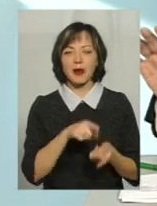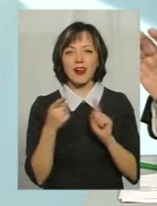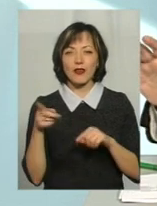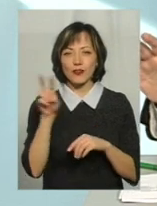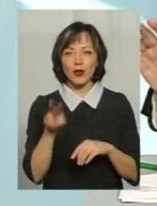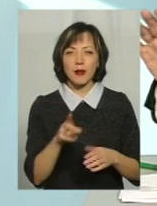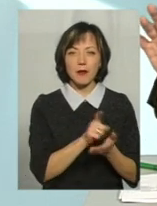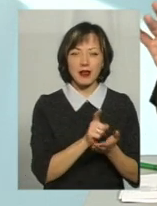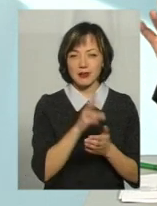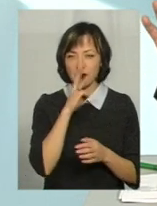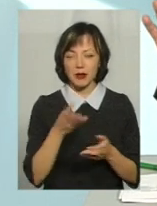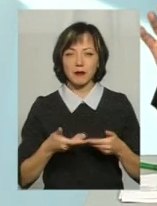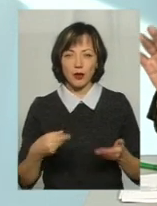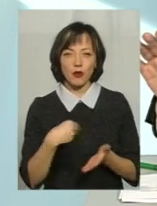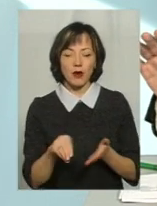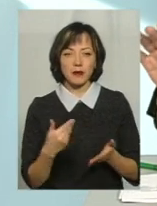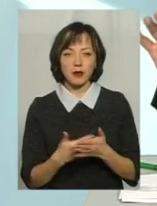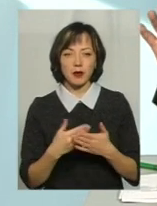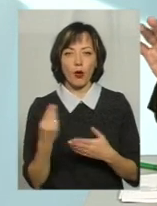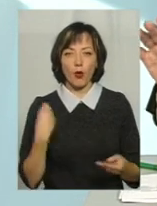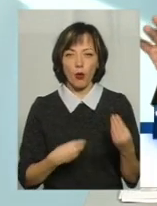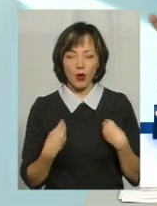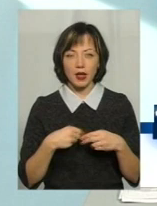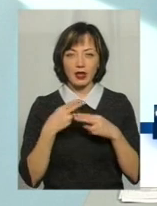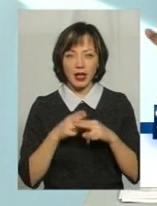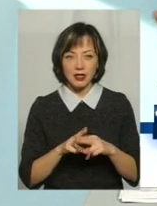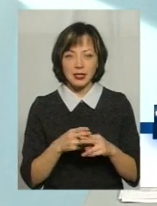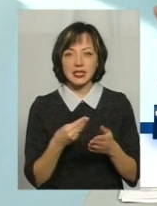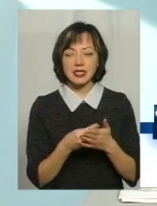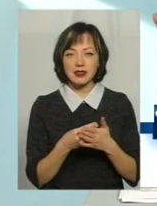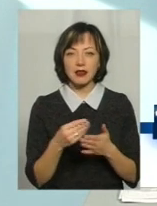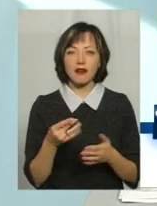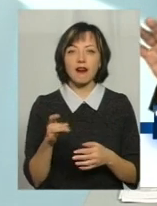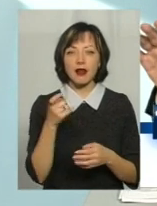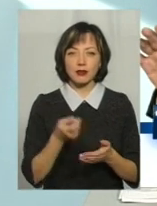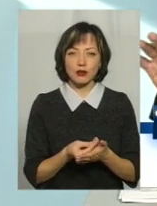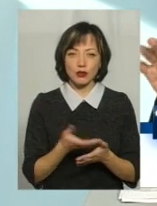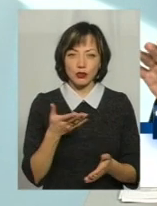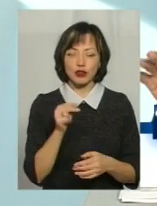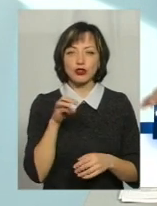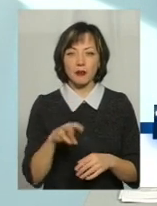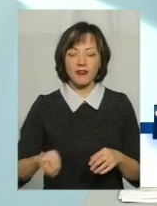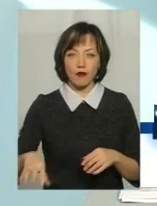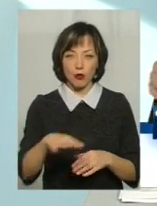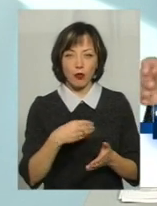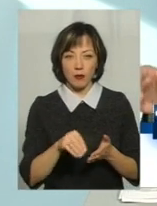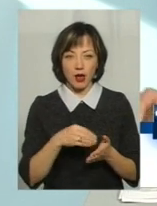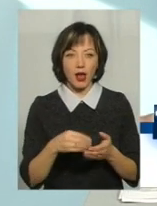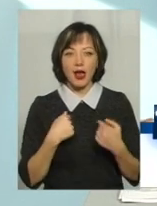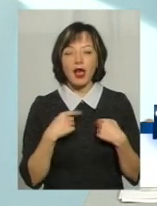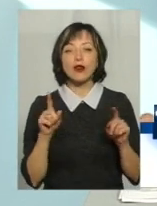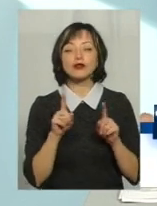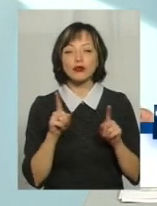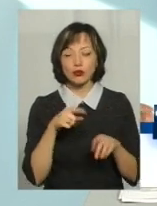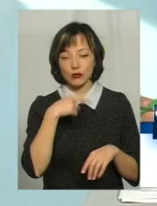Ми купляємо, наприклад, одяг і техніку за цінами в рази вище, ніж купляють в Європі. Купляємо. Але це я не до чого.